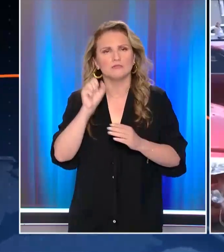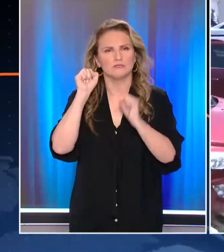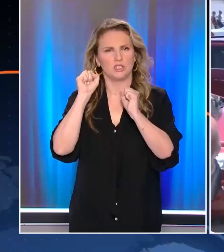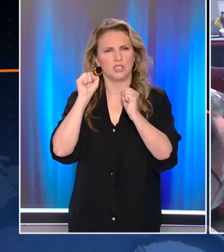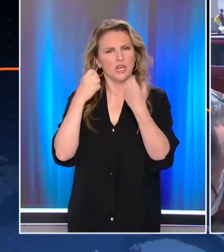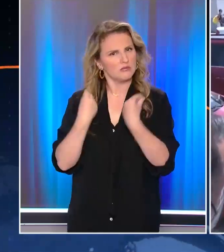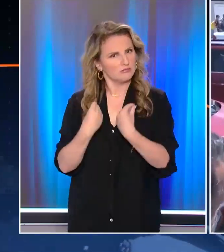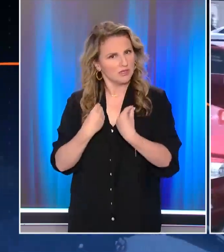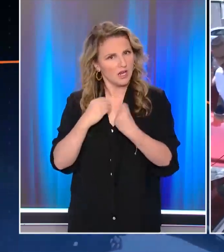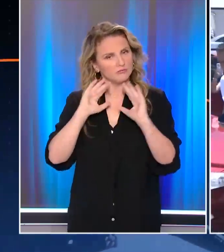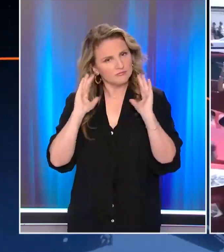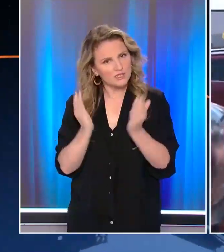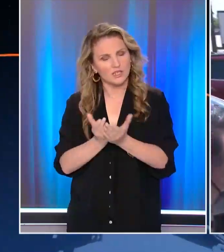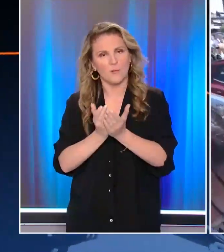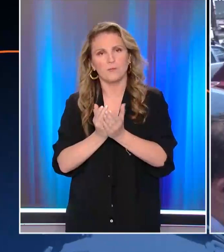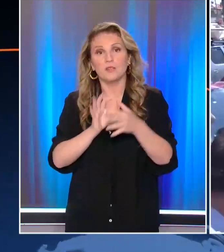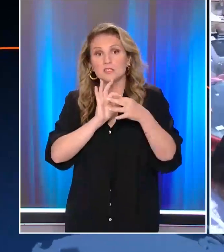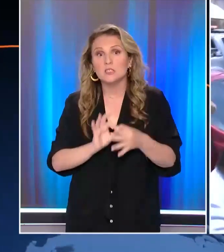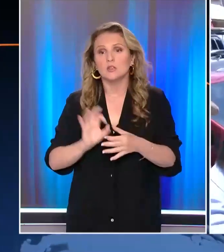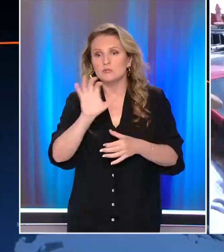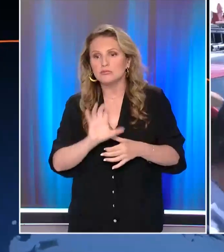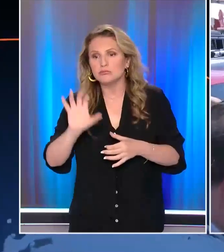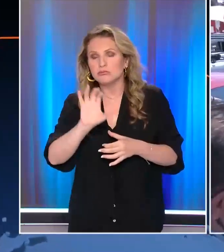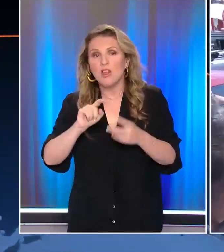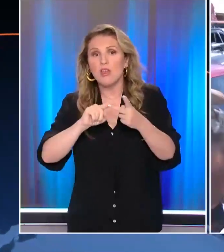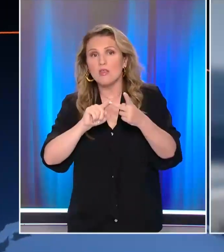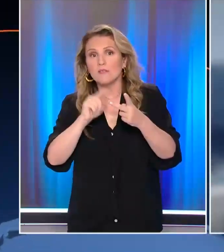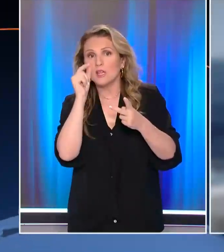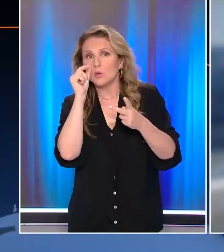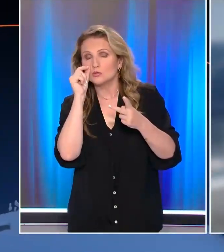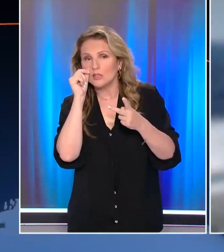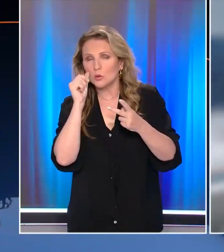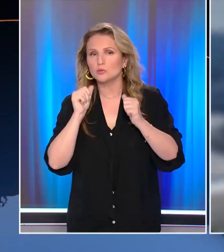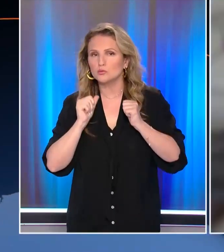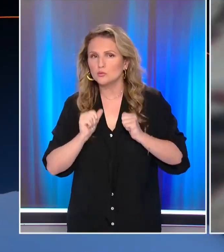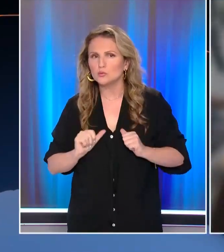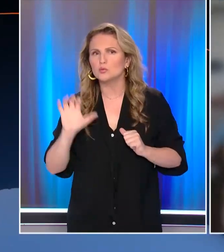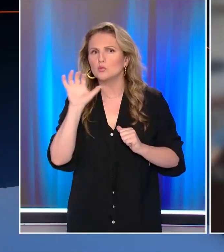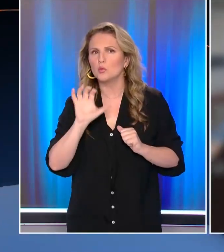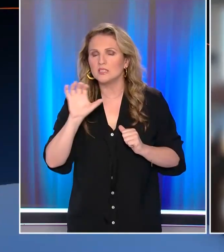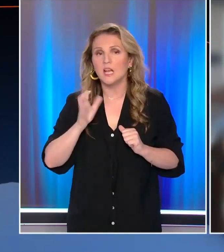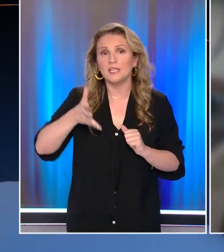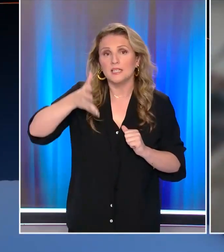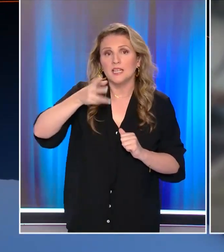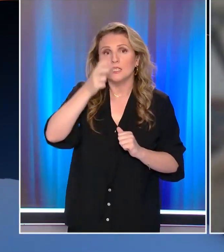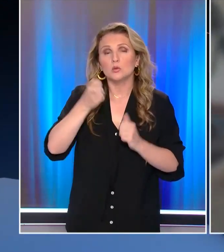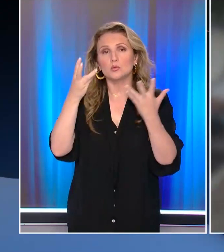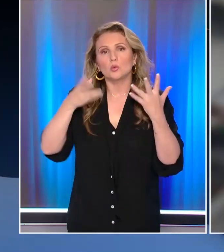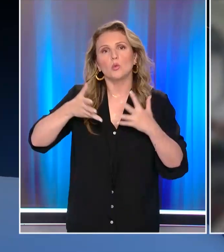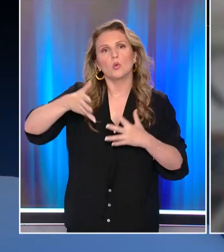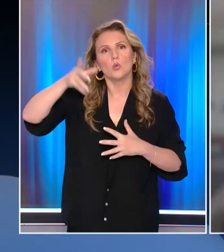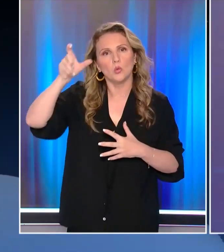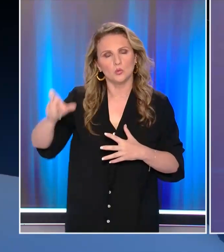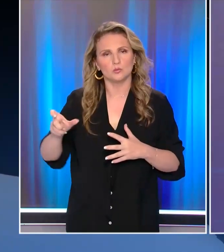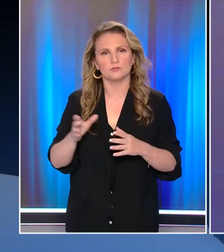είναι σχετικά καλή Συνεχίζονται οι έρευνες για τον εντοπισμό και του δεύτερο αγνοούμενο τουρίστα ηλικίας 28 ετών